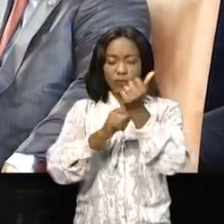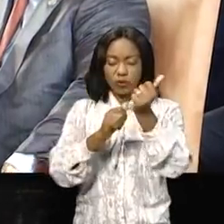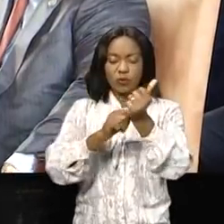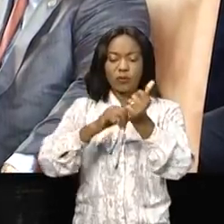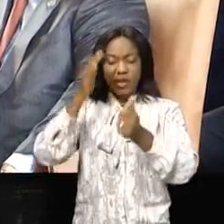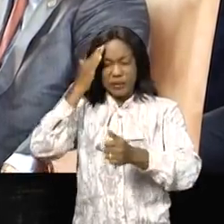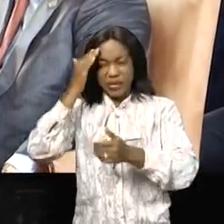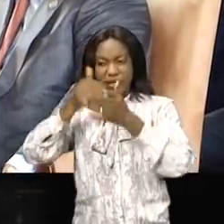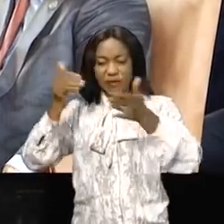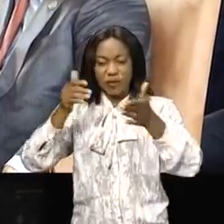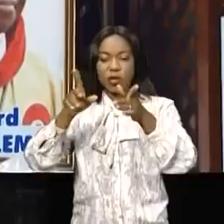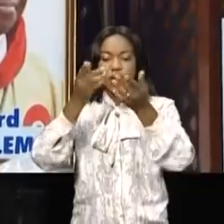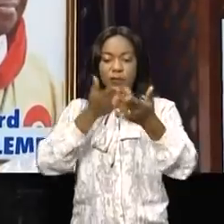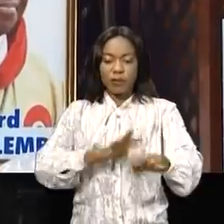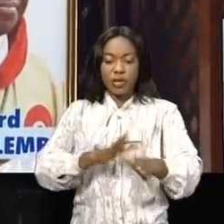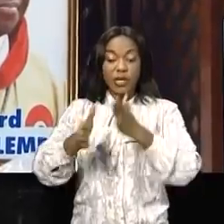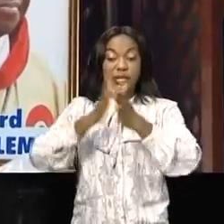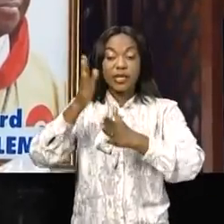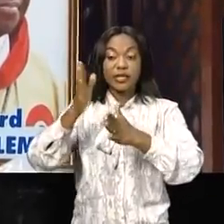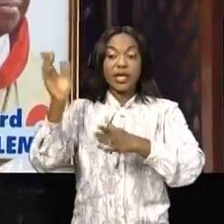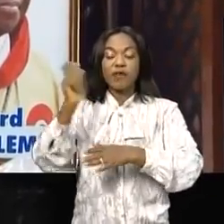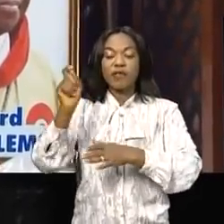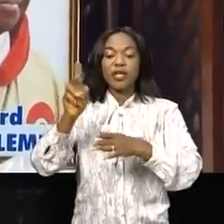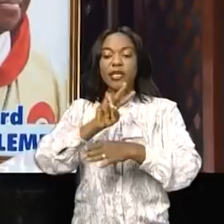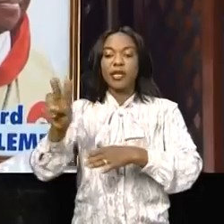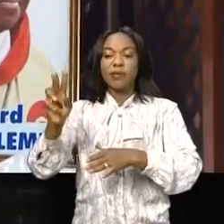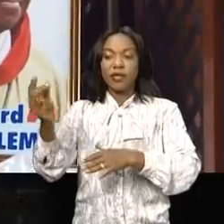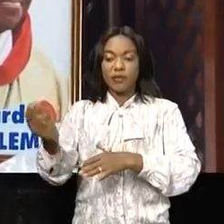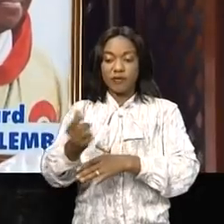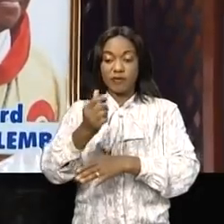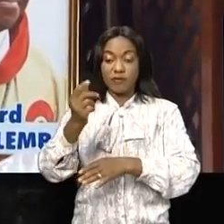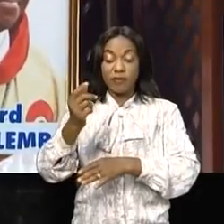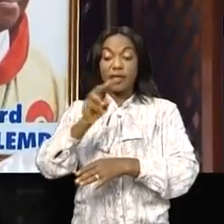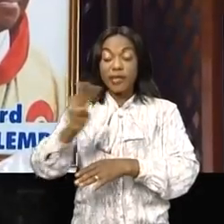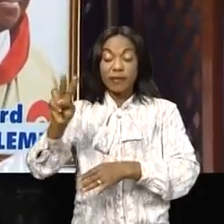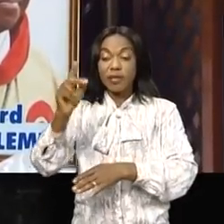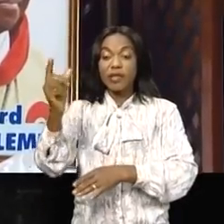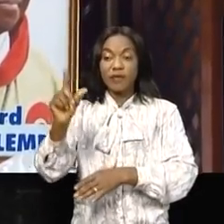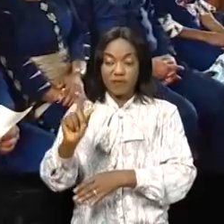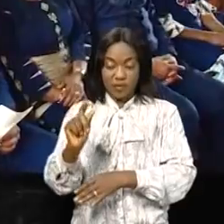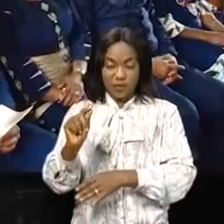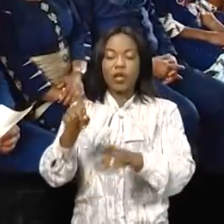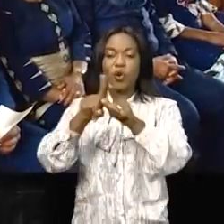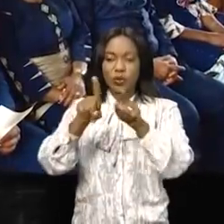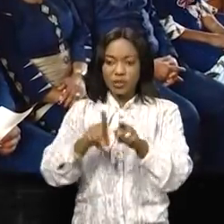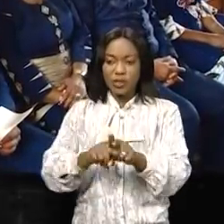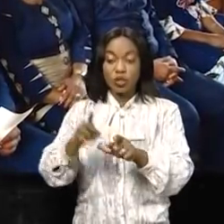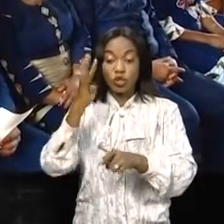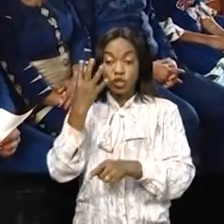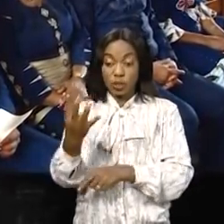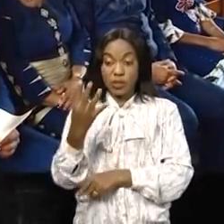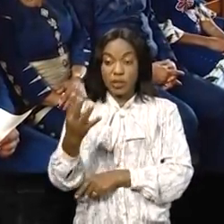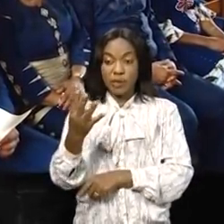Monseigneur Gérard Mulumba, décédé le 15 avril 2020, a laissé un vide difficile à combler parmi les siens. Ce jeudi,